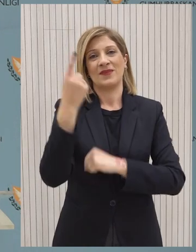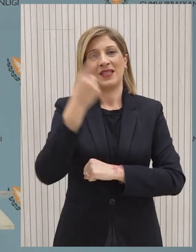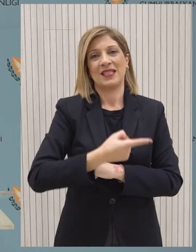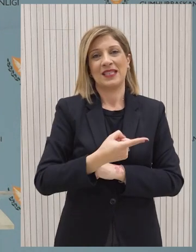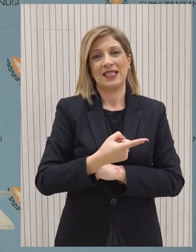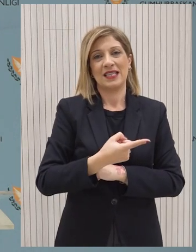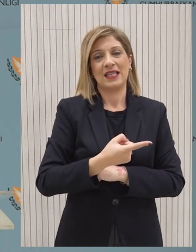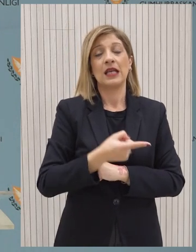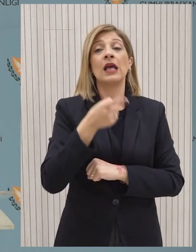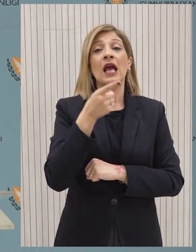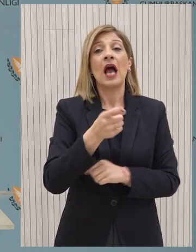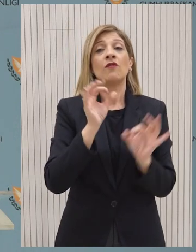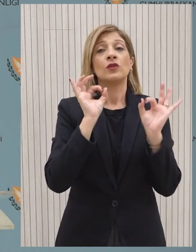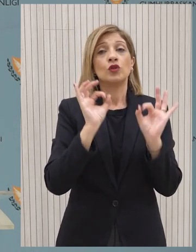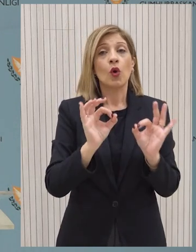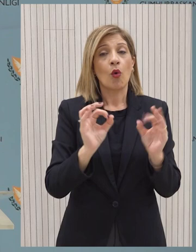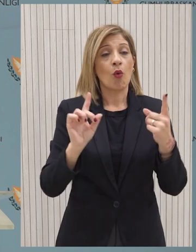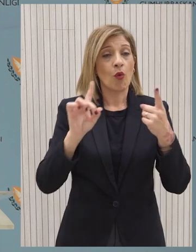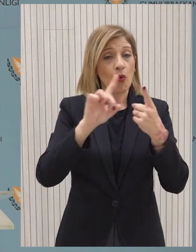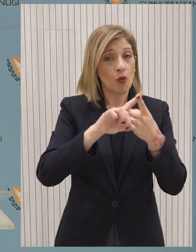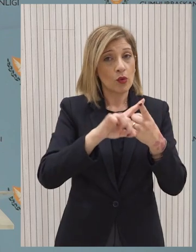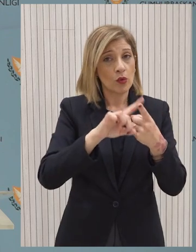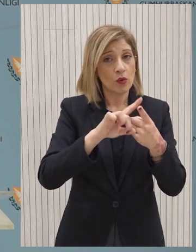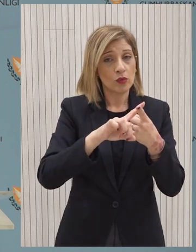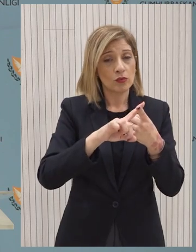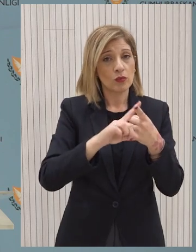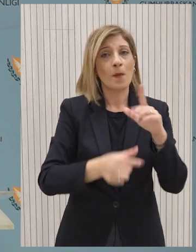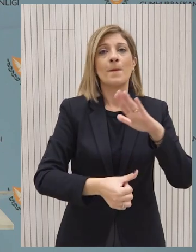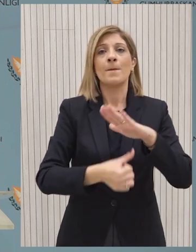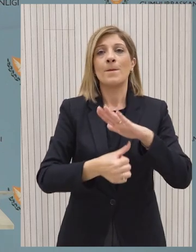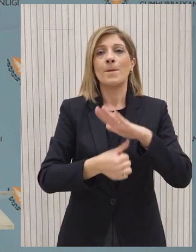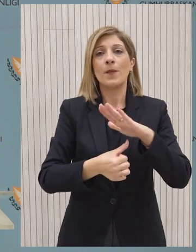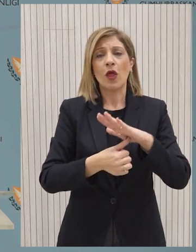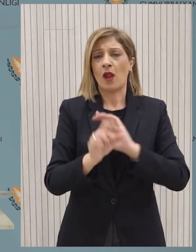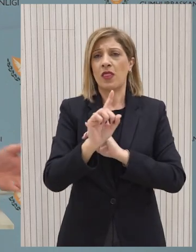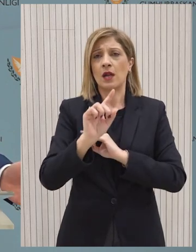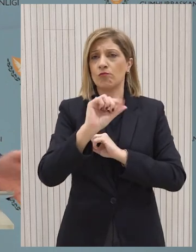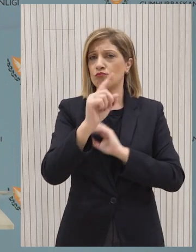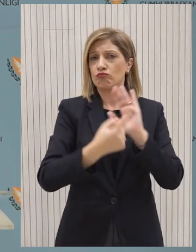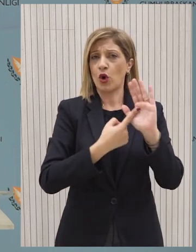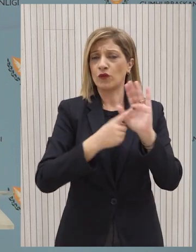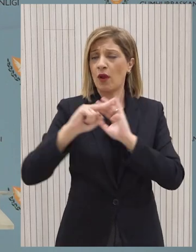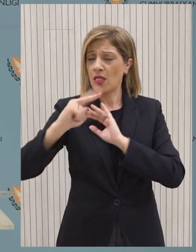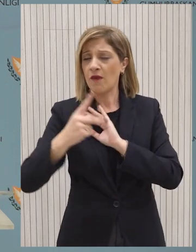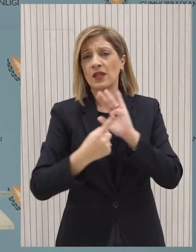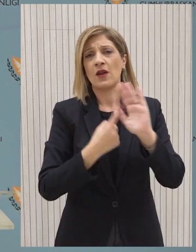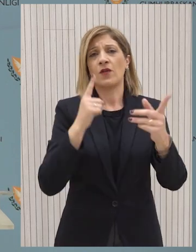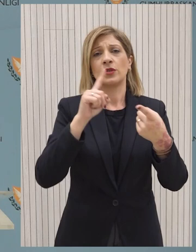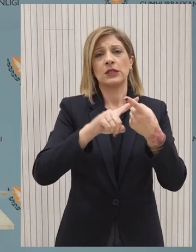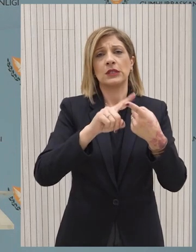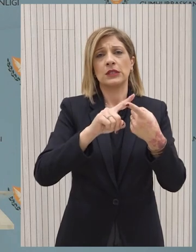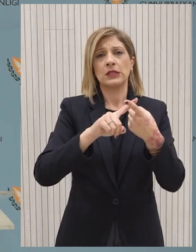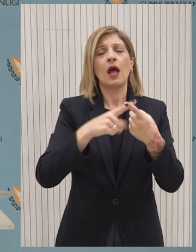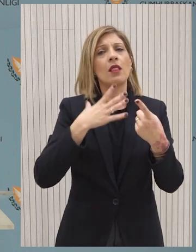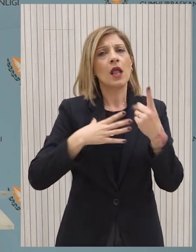είδαν μια καθορισμένη σύσκεψη που πραγματοποιήθηκε στο Προεδρικό Μέγαρο δεν ήταν η πρώτη, ήταν η δεύτερη μετά εκείνο το Υπουργικό Συμβούλιο ακριβώς